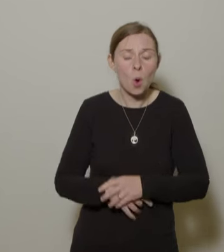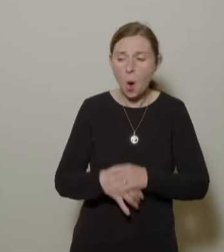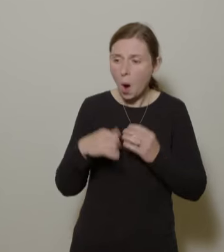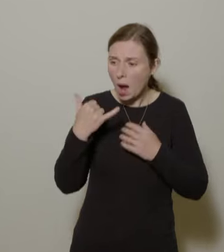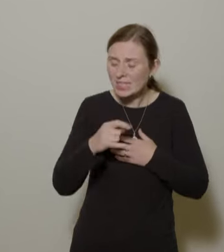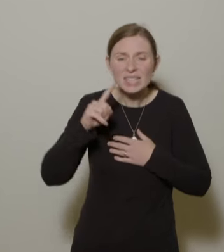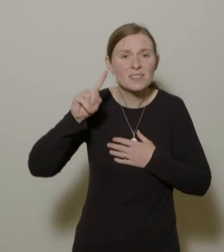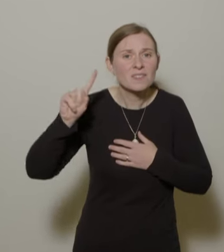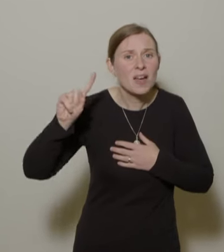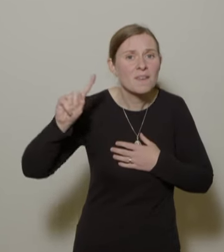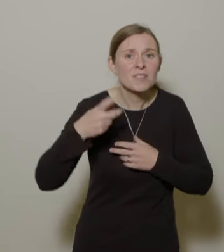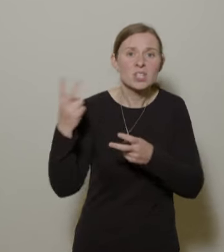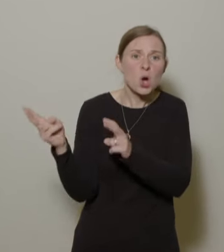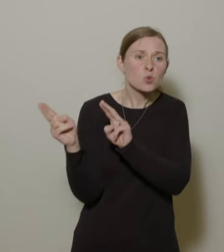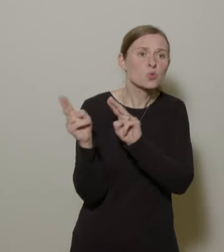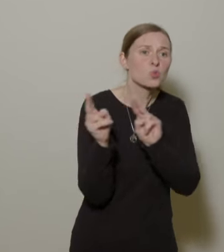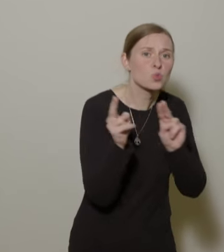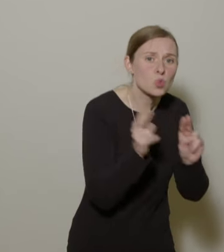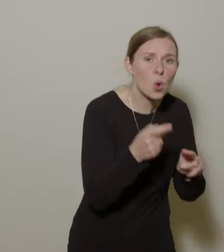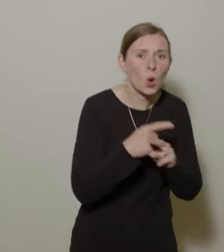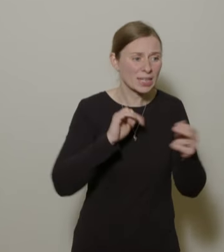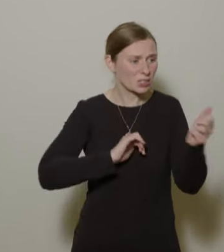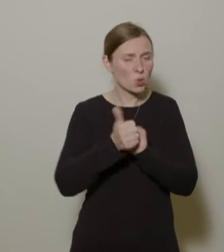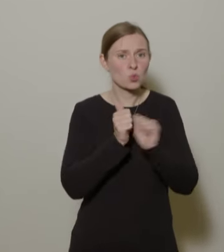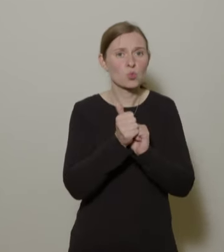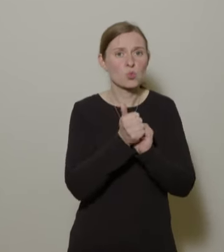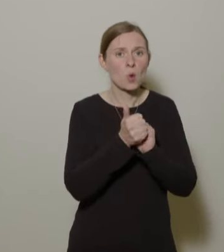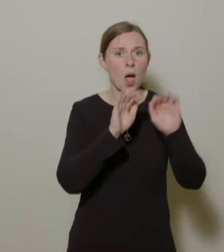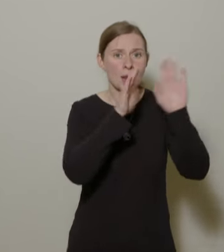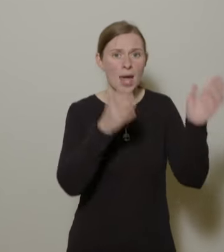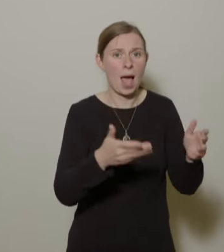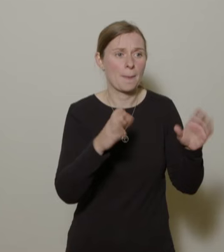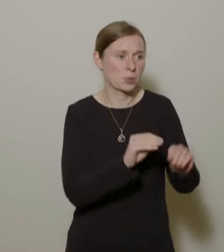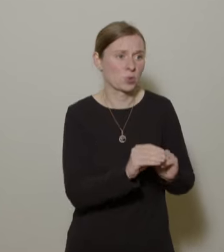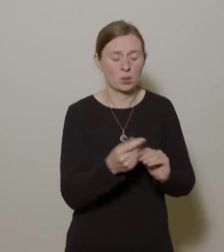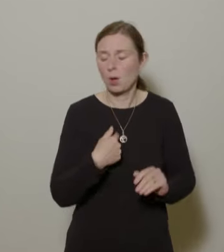Es sind immer die Kinder, die die Leidtragenden davon sein sollen. Und mir reicht das wirklich.